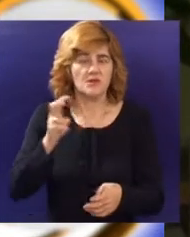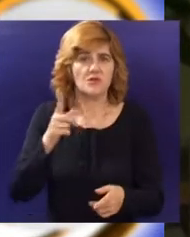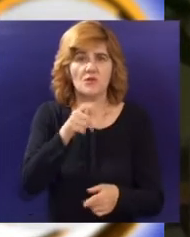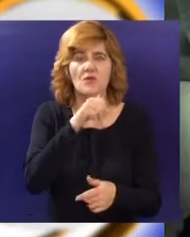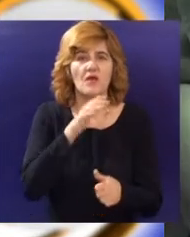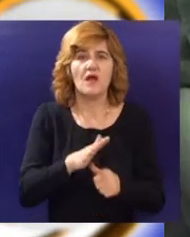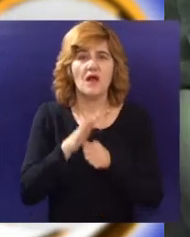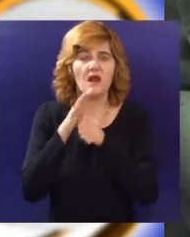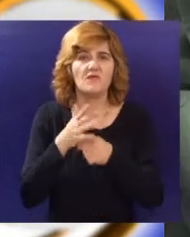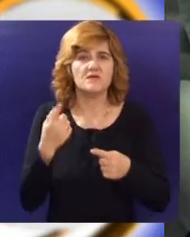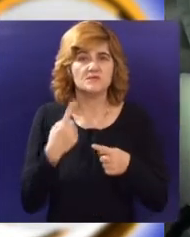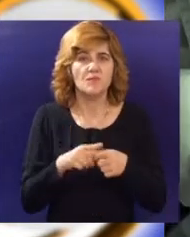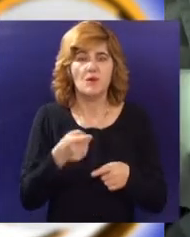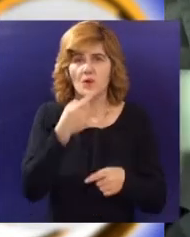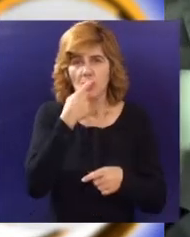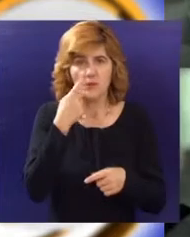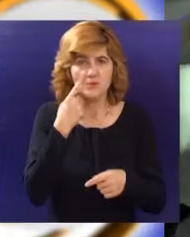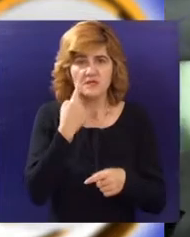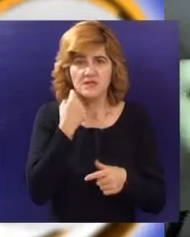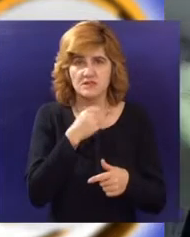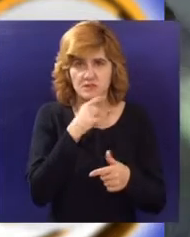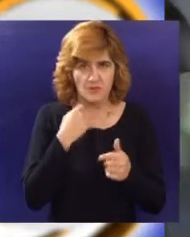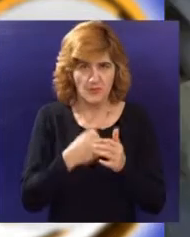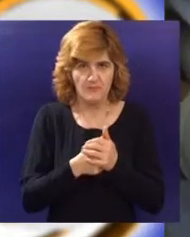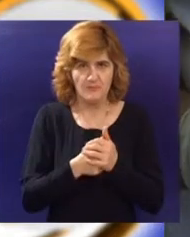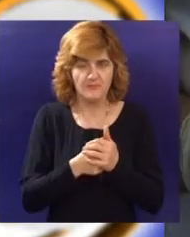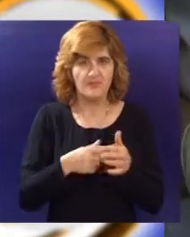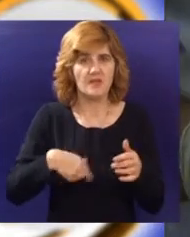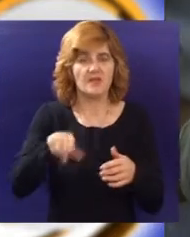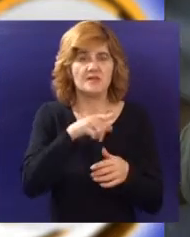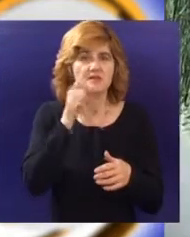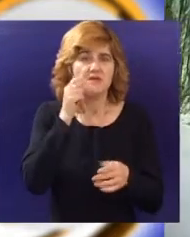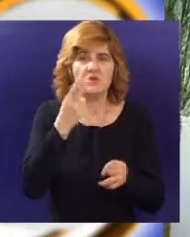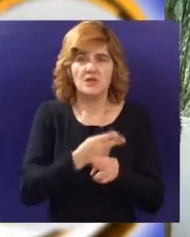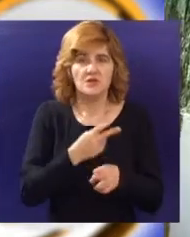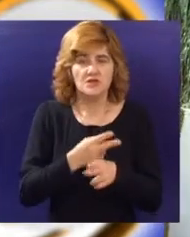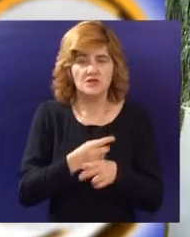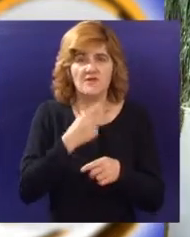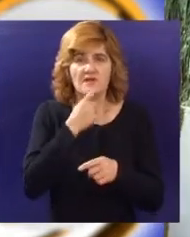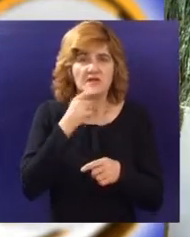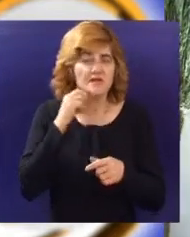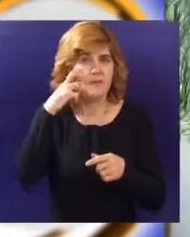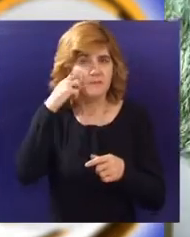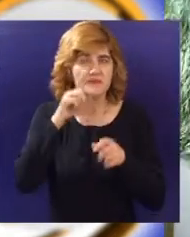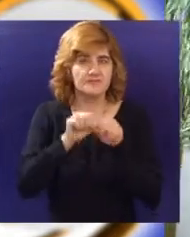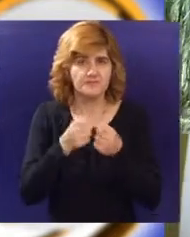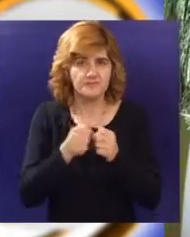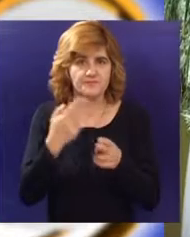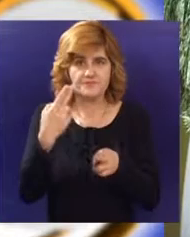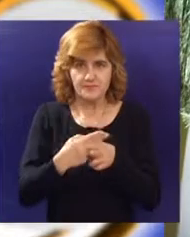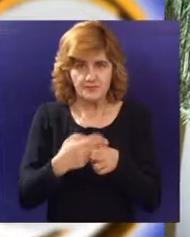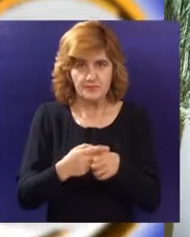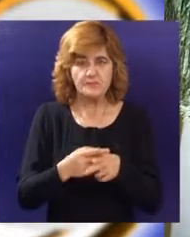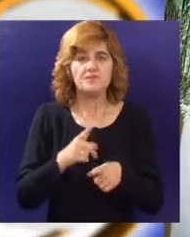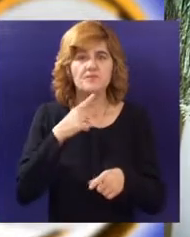glavni su činijuci koji utiču na stanje usta i zuba jedne nacije. Dok su zastanovnike razvijenih zemalja parodentopatija i karijes najčešće i razlozi za